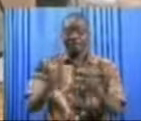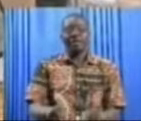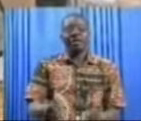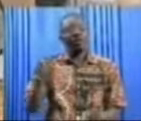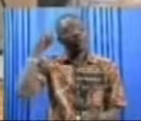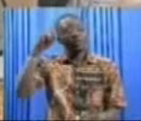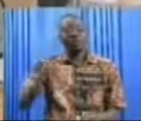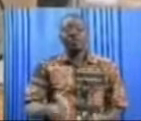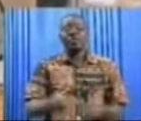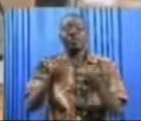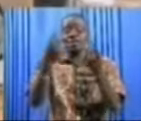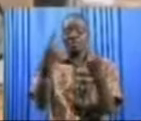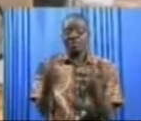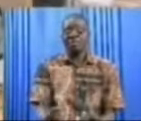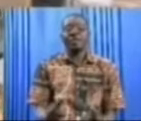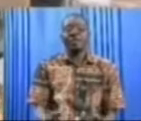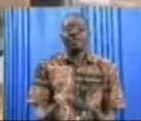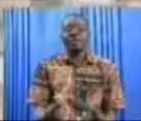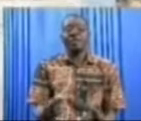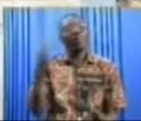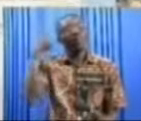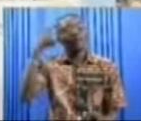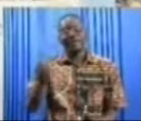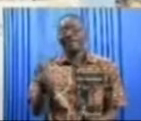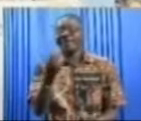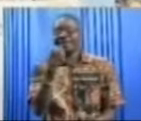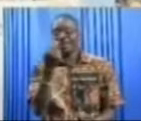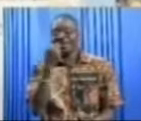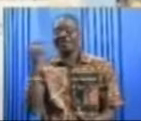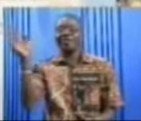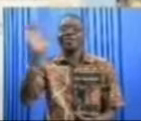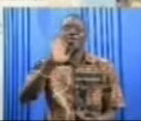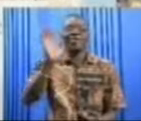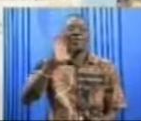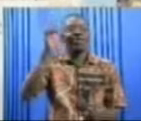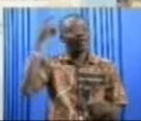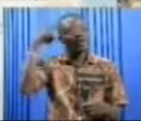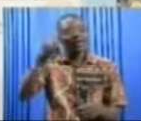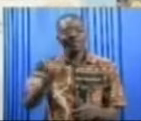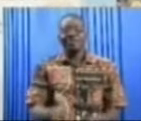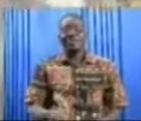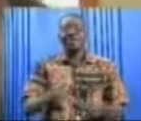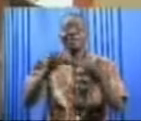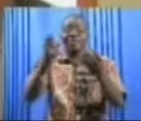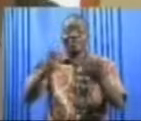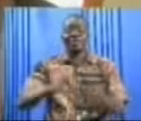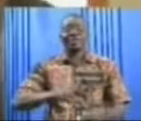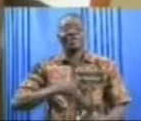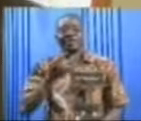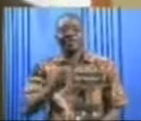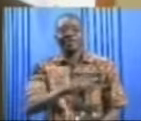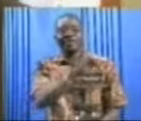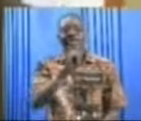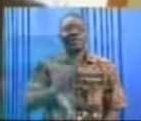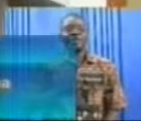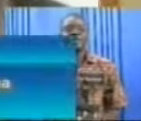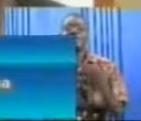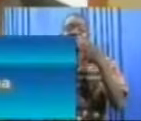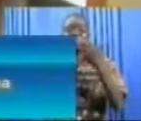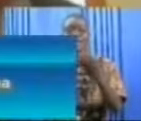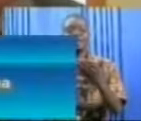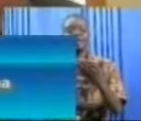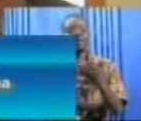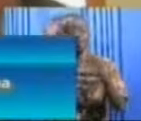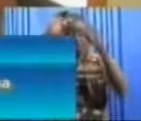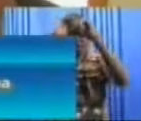confirmé leur présence à ce dîner de revoir où l'ordre de la soirée donne son sentiment. Je voudrais remercier tout particulièrement